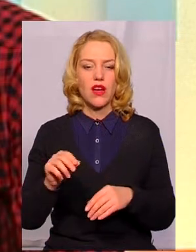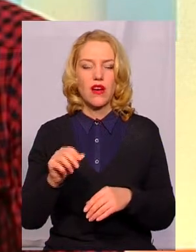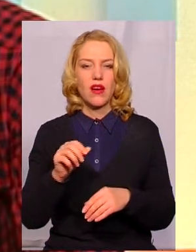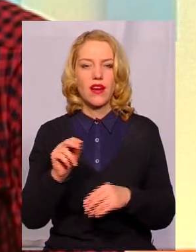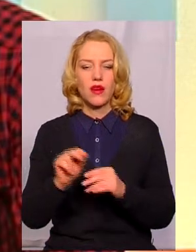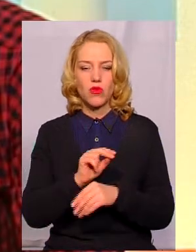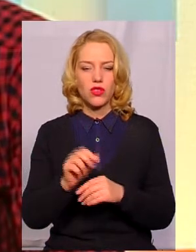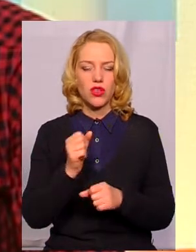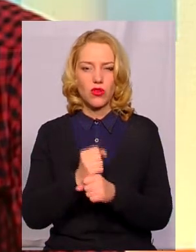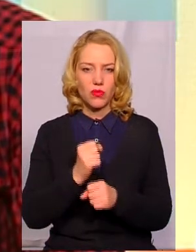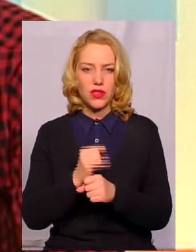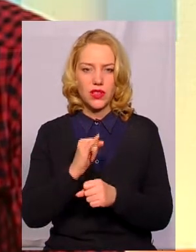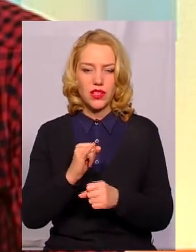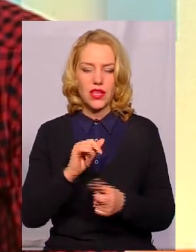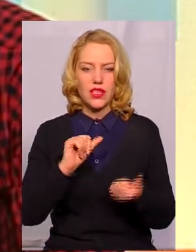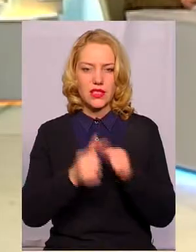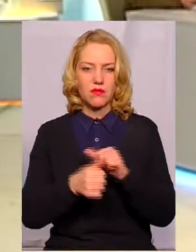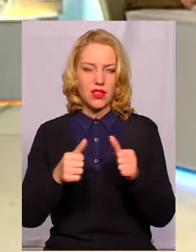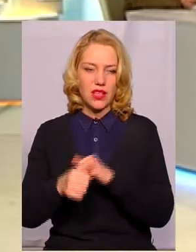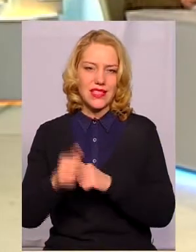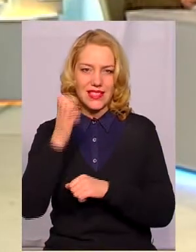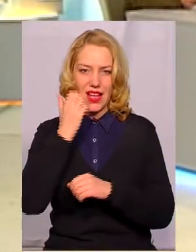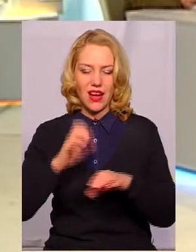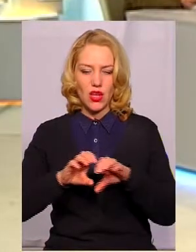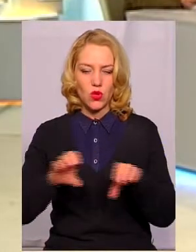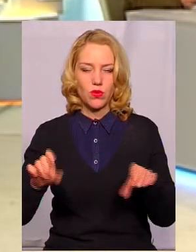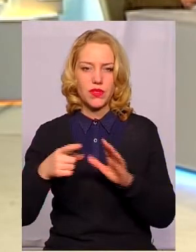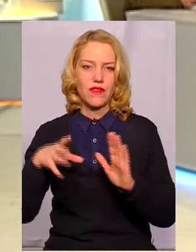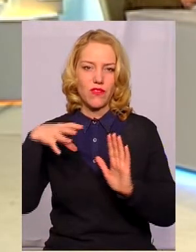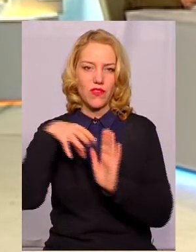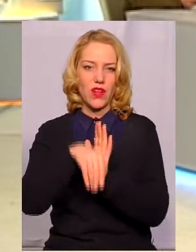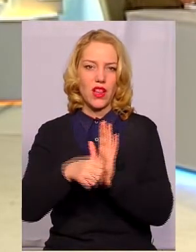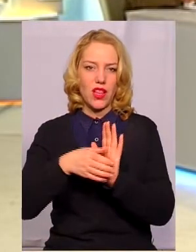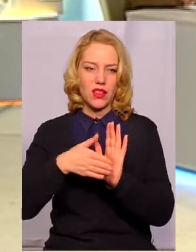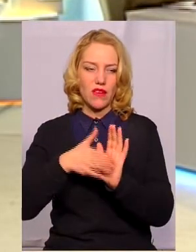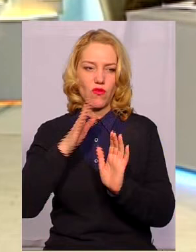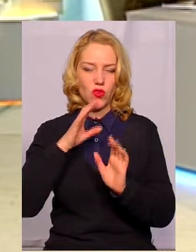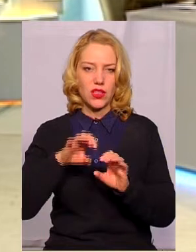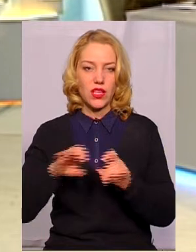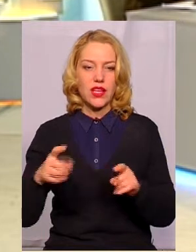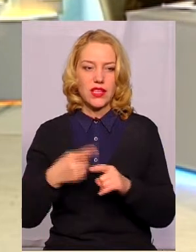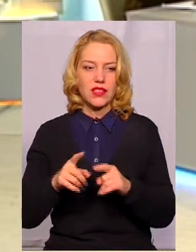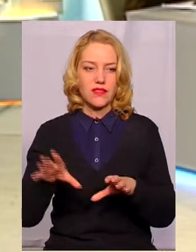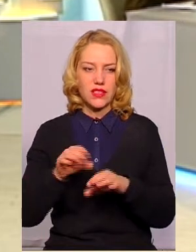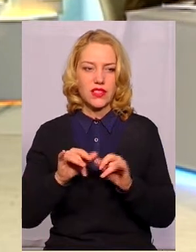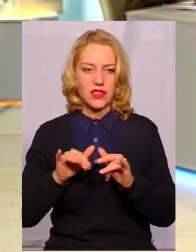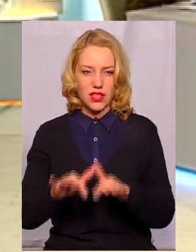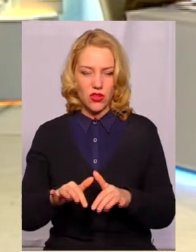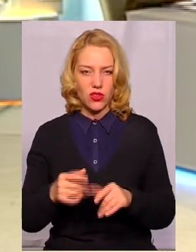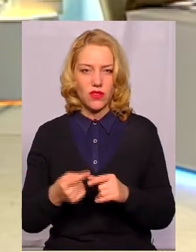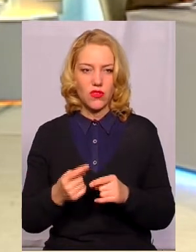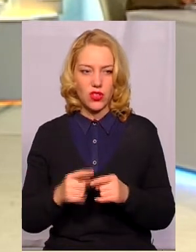старих зношених трубопроводів. Це також лягає і в тарифи. Всі ці заходи, вони,